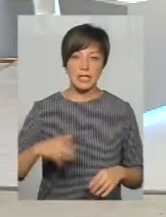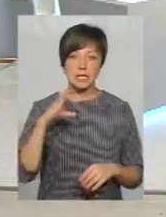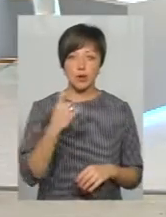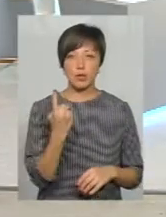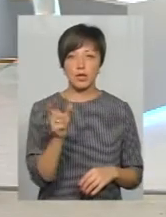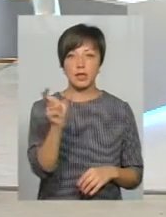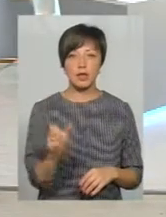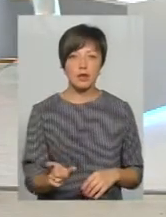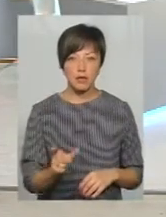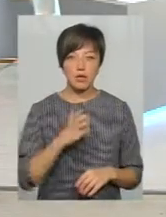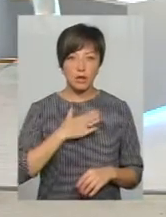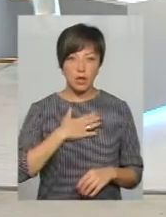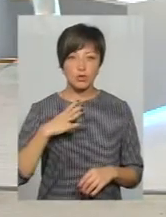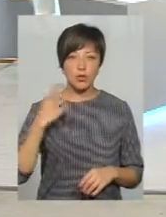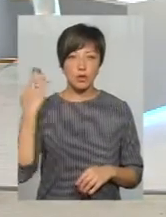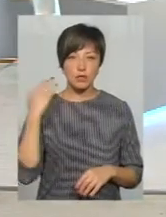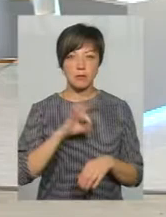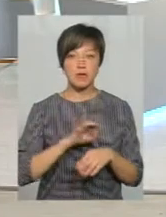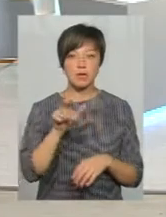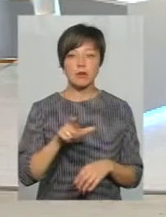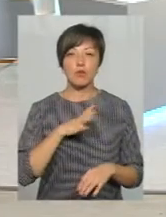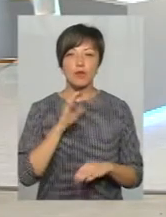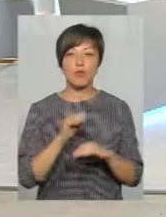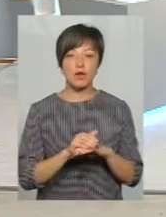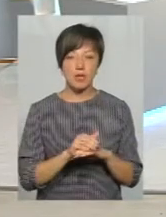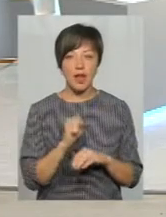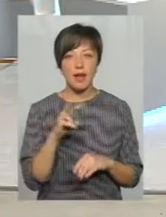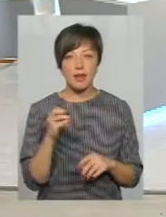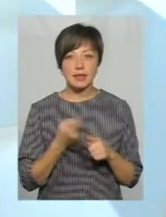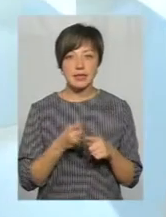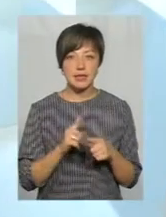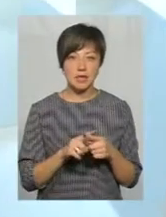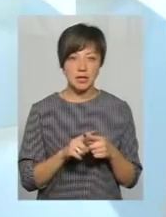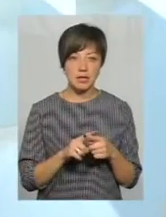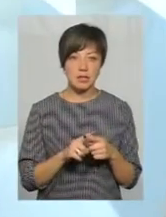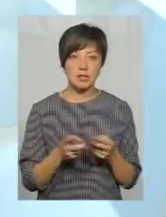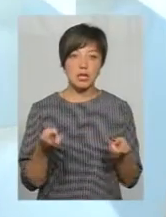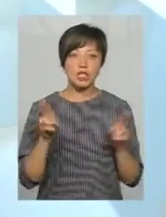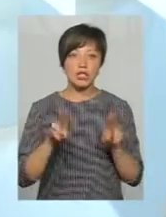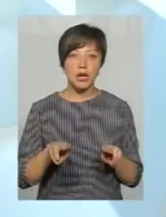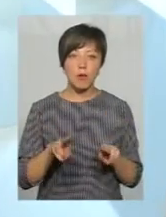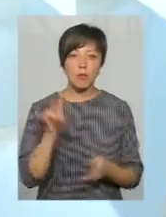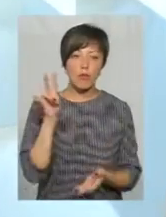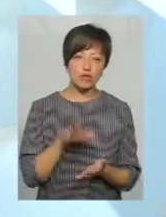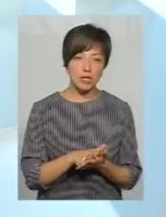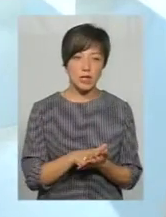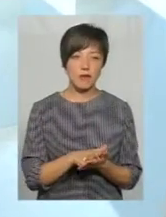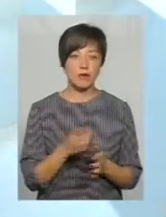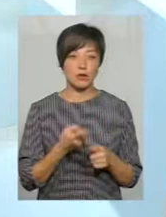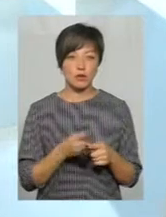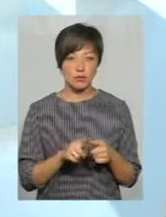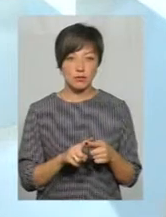однієї пацієнтки, нашої колишньої пацієнтки, був виявлений, але це були антитіла, які залишаються пожиттєво. Тому,